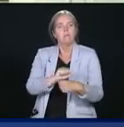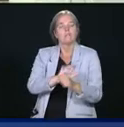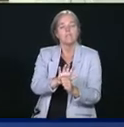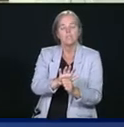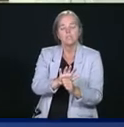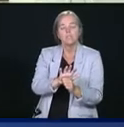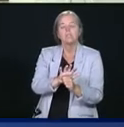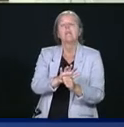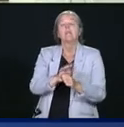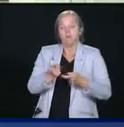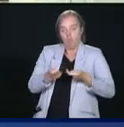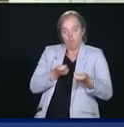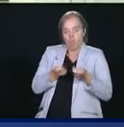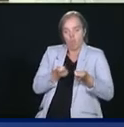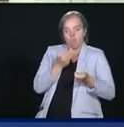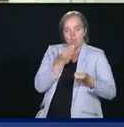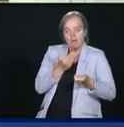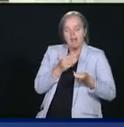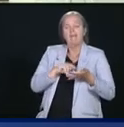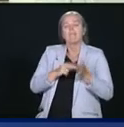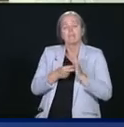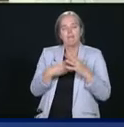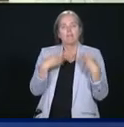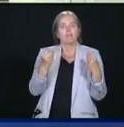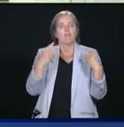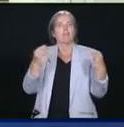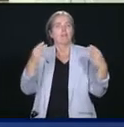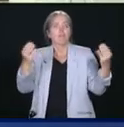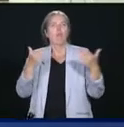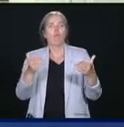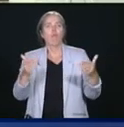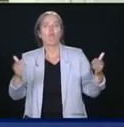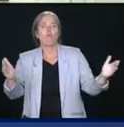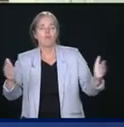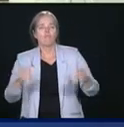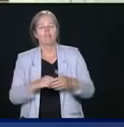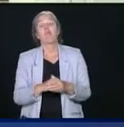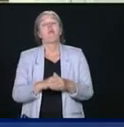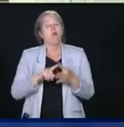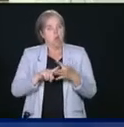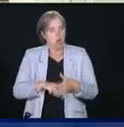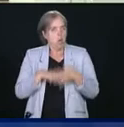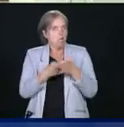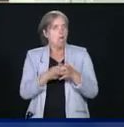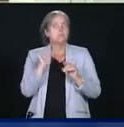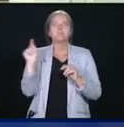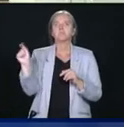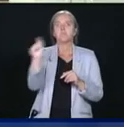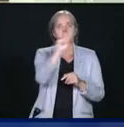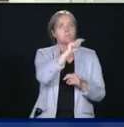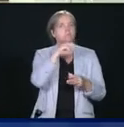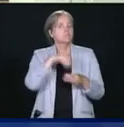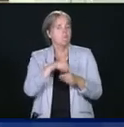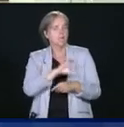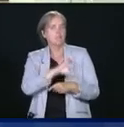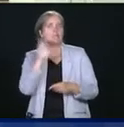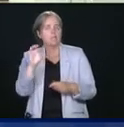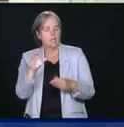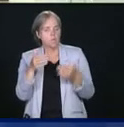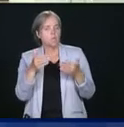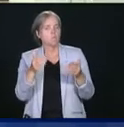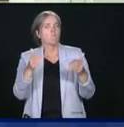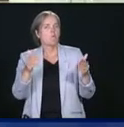pourrons commencer à redémarrer. Et dans de nombreuses régions du pays, cela se produit déjà. Dans d'autres, la situation demeure plus